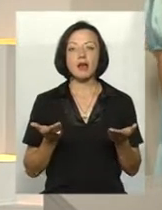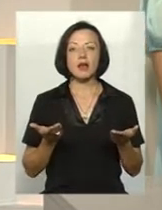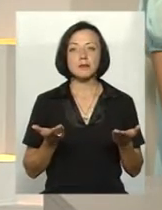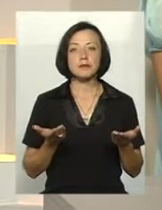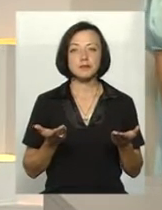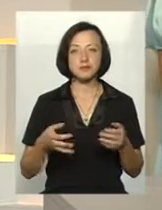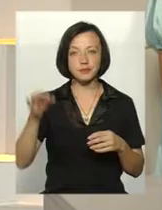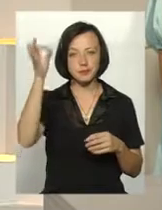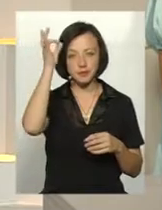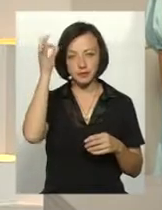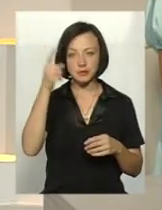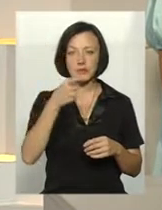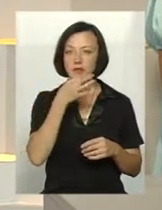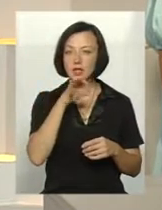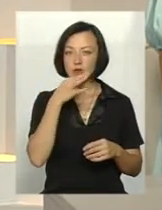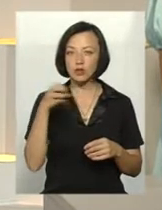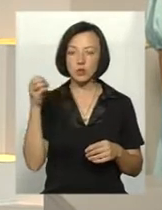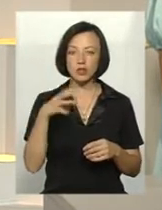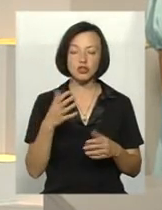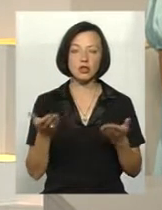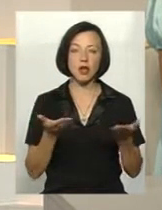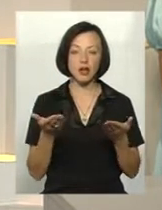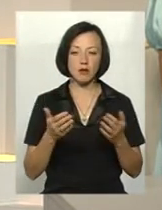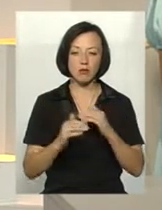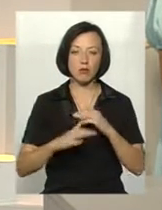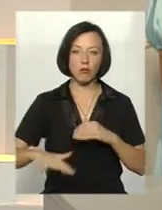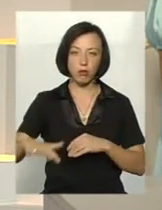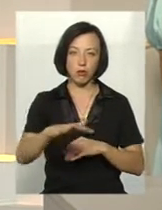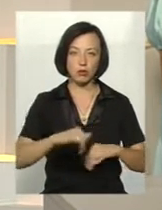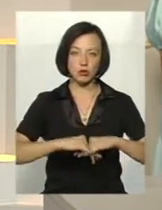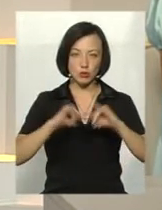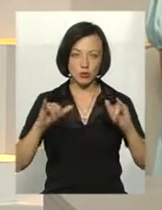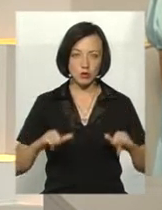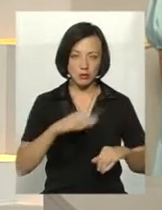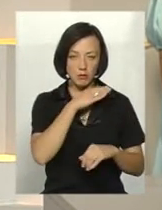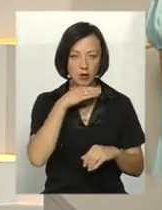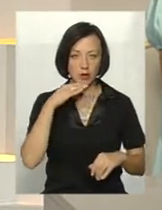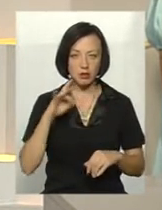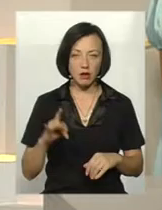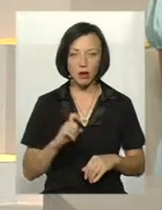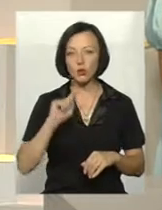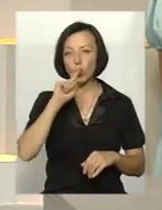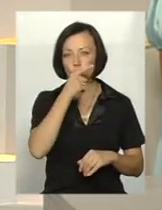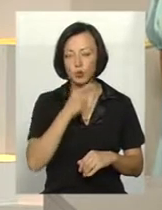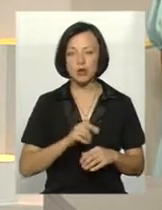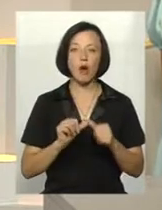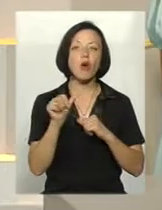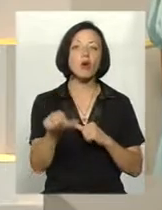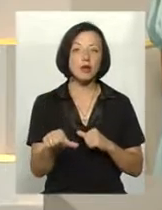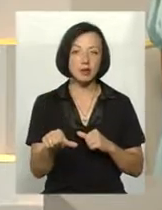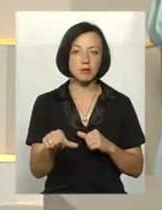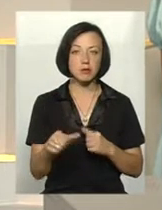ми вже згадали соняшник який площі когось зросли врази кукурудза окрім